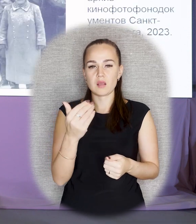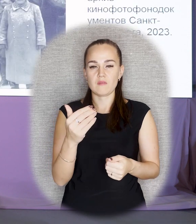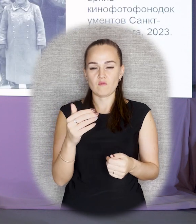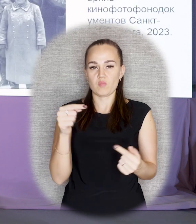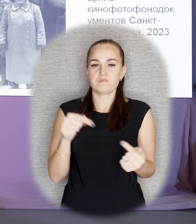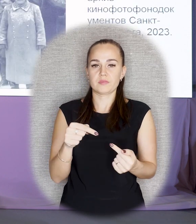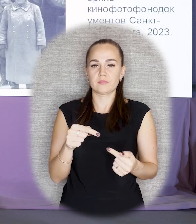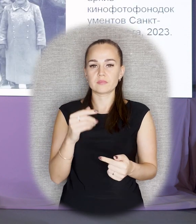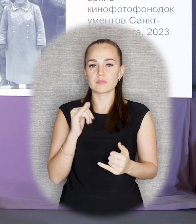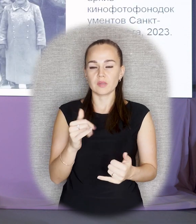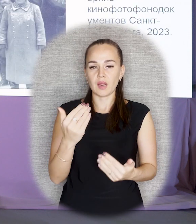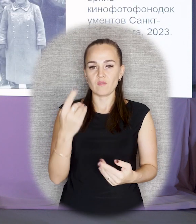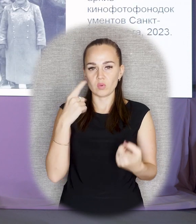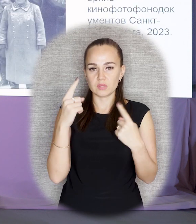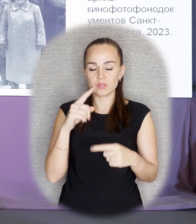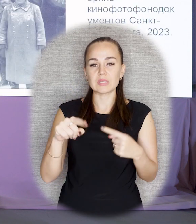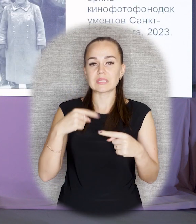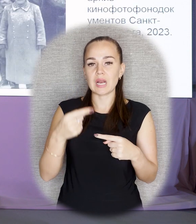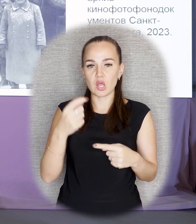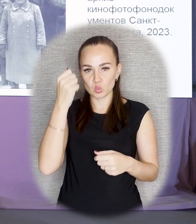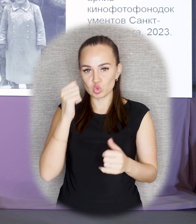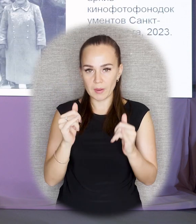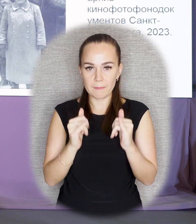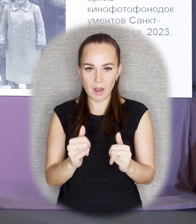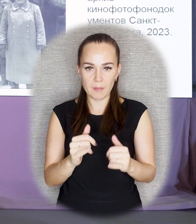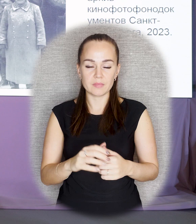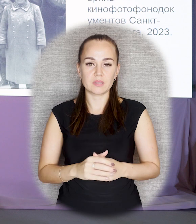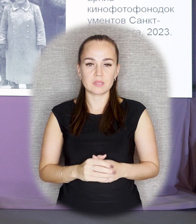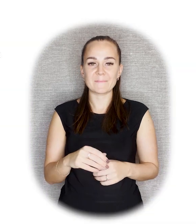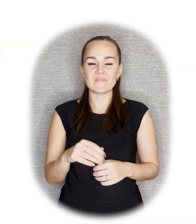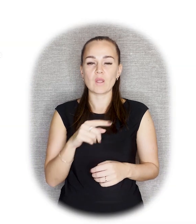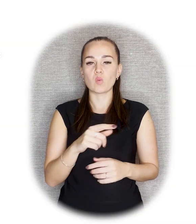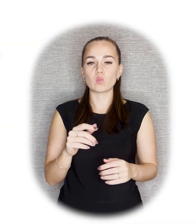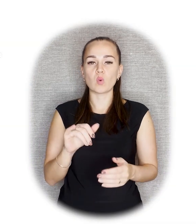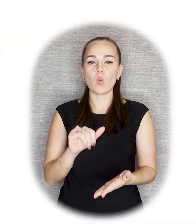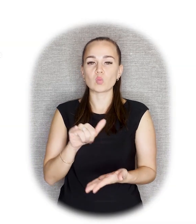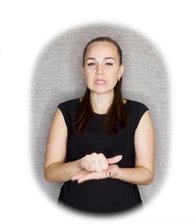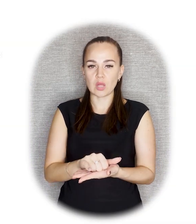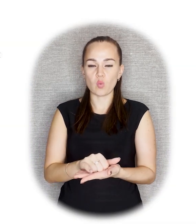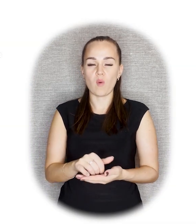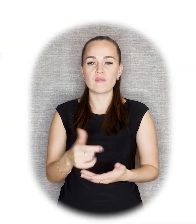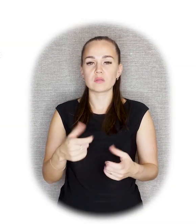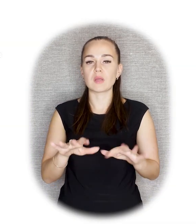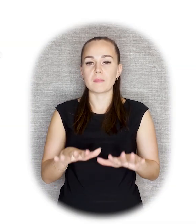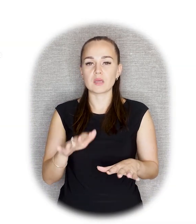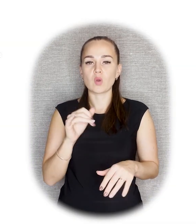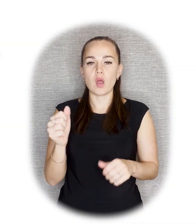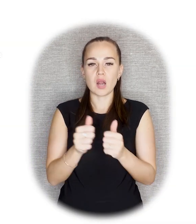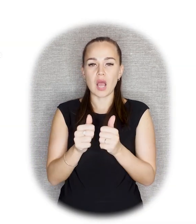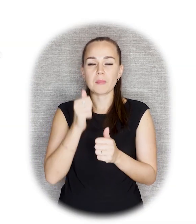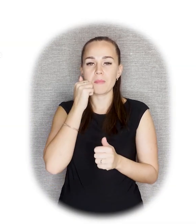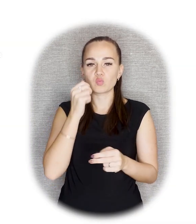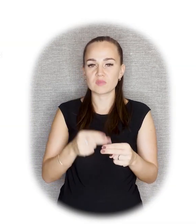созданы друг для друга. Следующий памятник, на который обращу ваше внимание, это памятник Софии Перовской, установленный